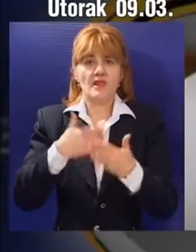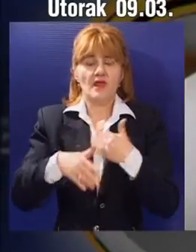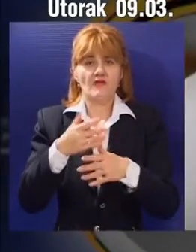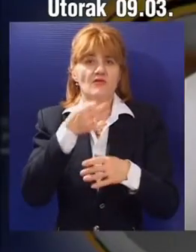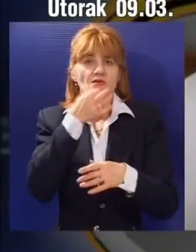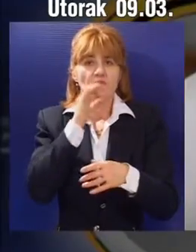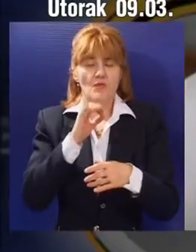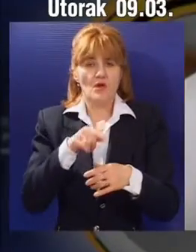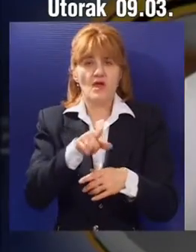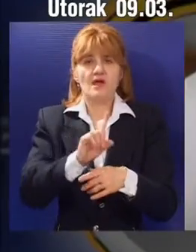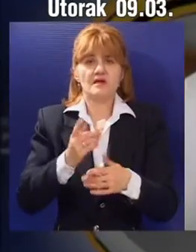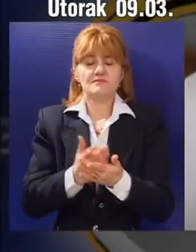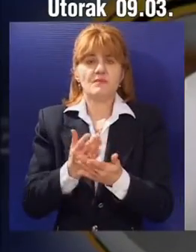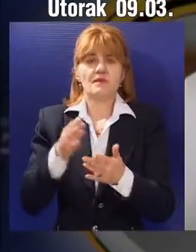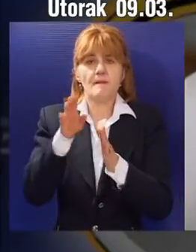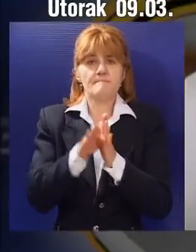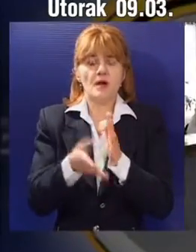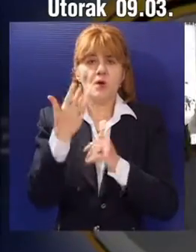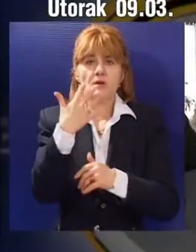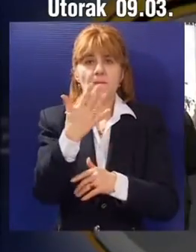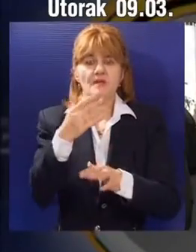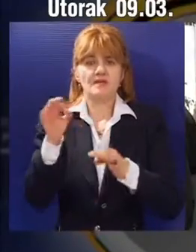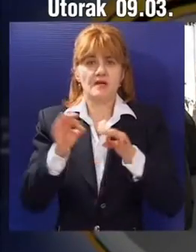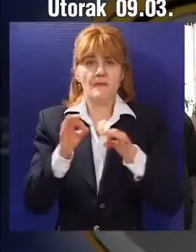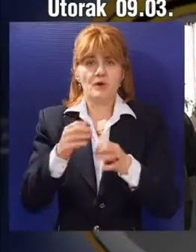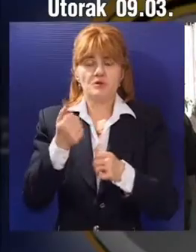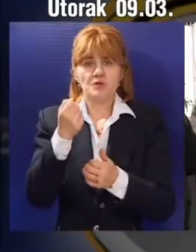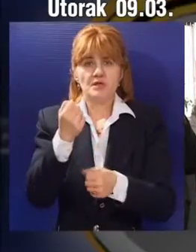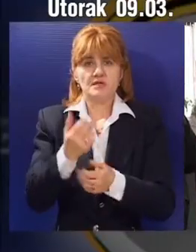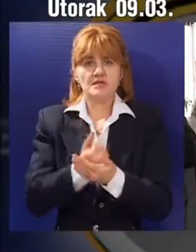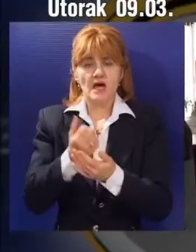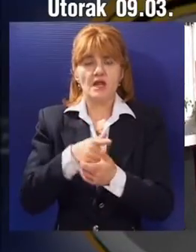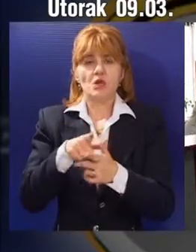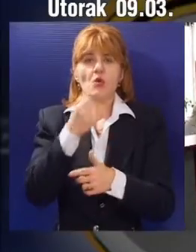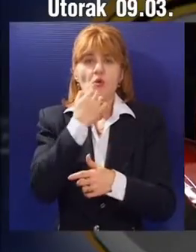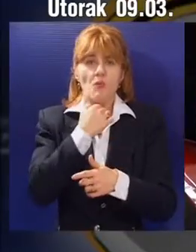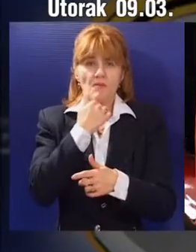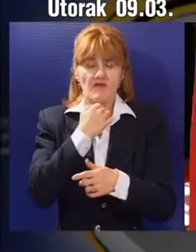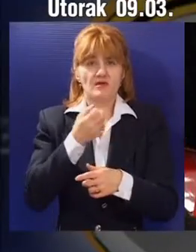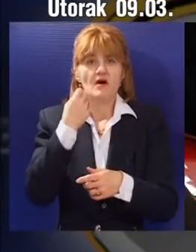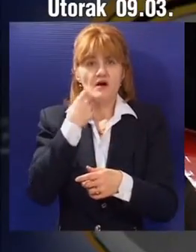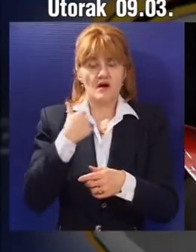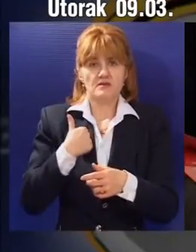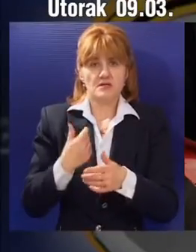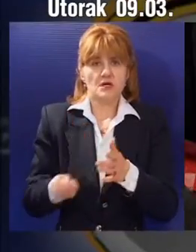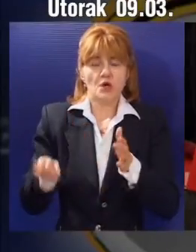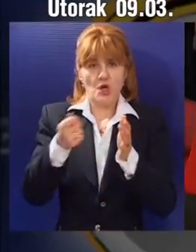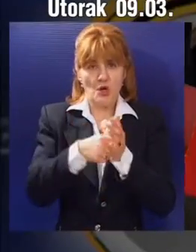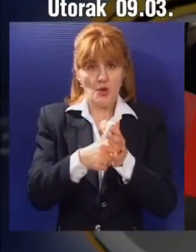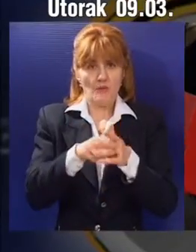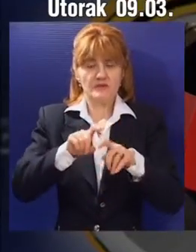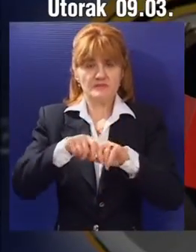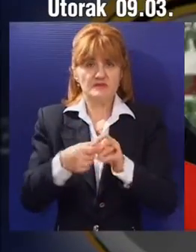Učešće u finansiranju ne sme biti manje od 50% prosječne zarade u privredi. Također, ukoliko privrednik kupi robu ili usluge od